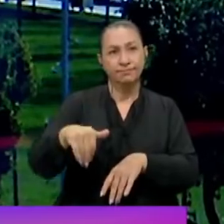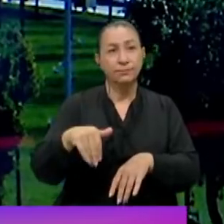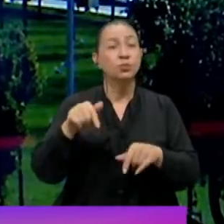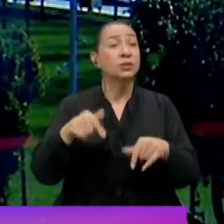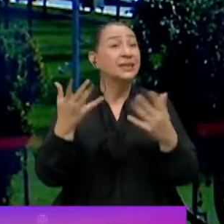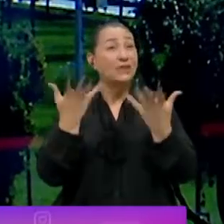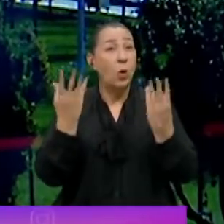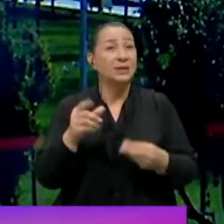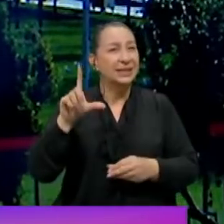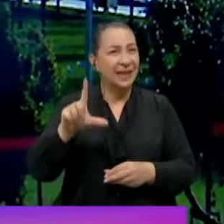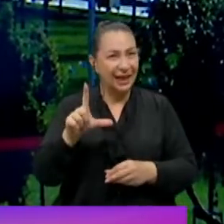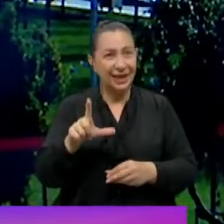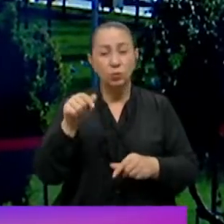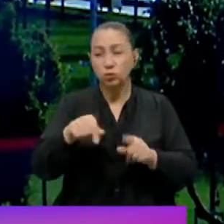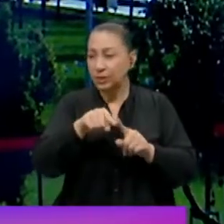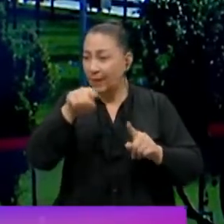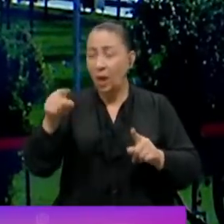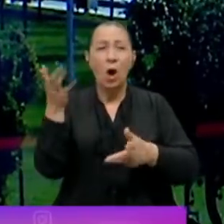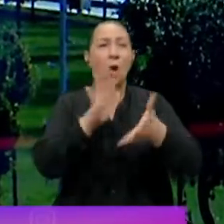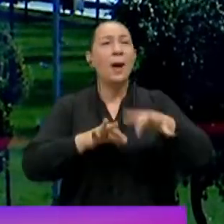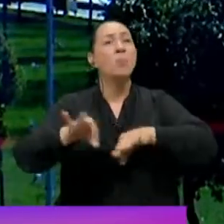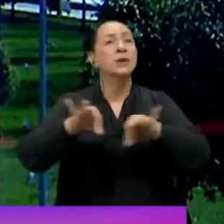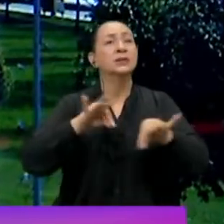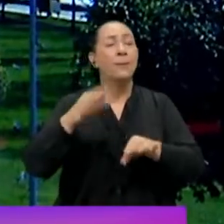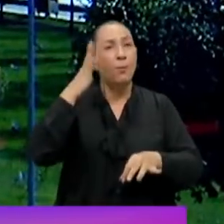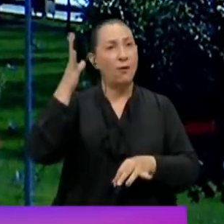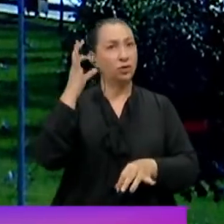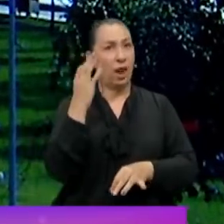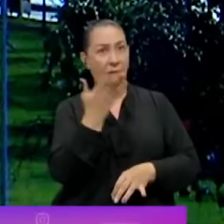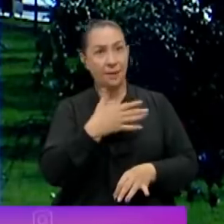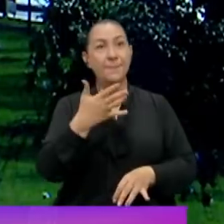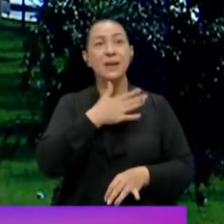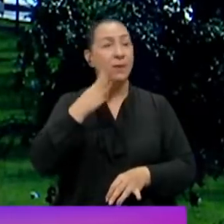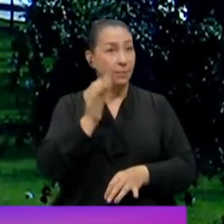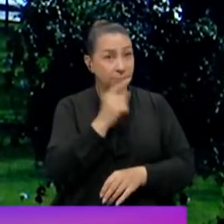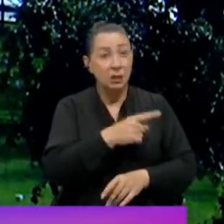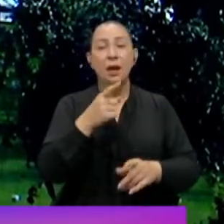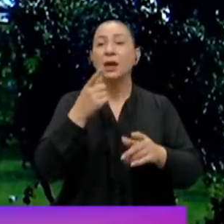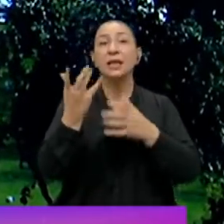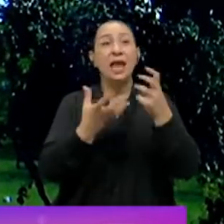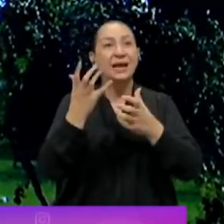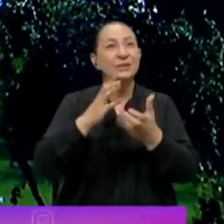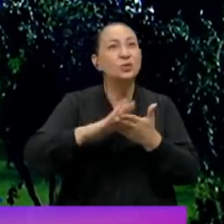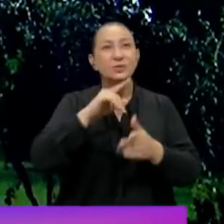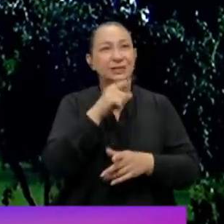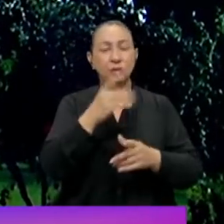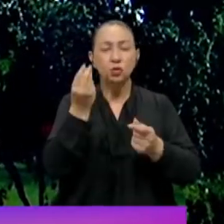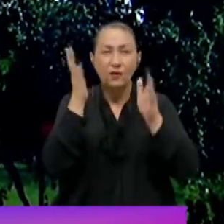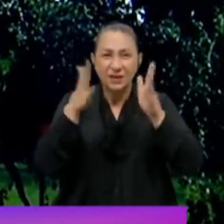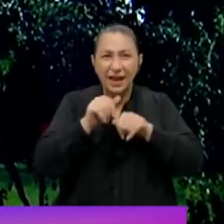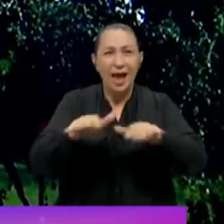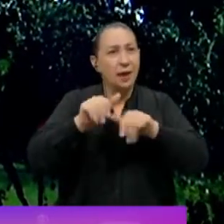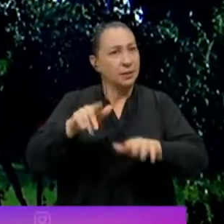Nasıl olması gerektiğiyle ilgili bu zamana kadar orman mühendisleri, profesyoneller, yangın ekologlarıyla pek çok yayınlar